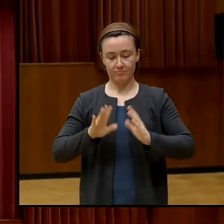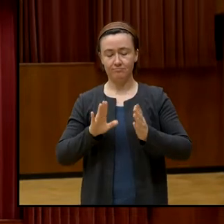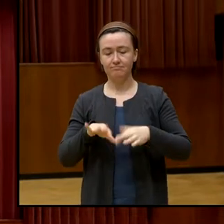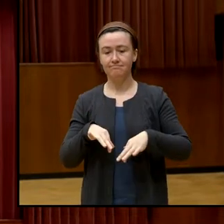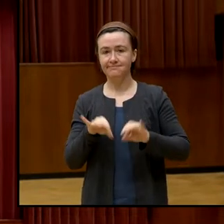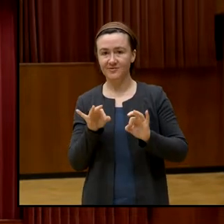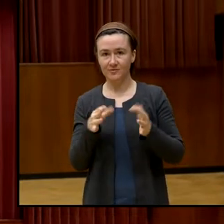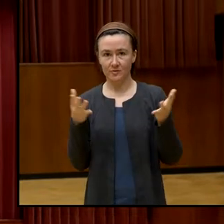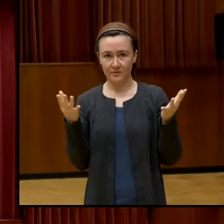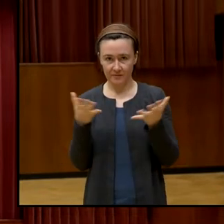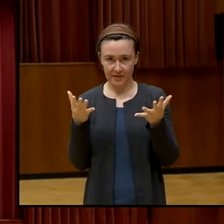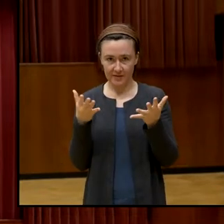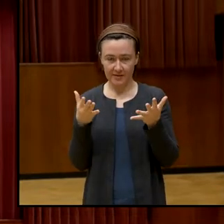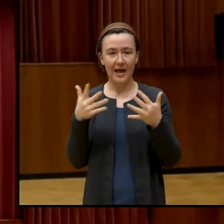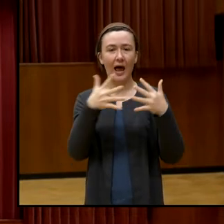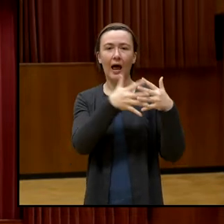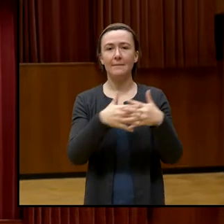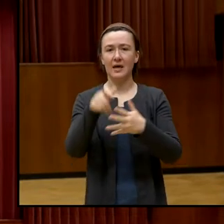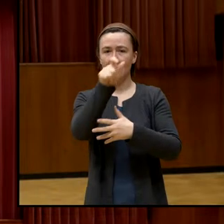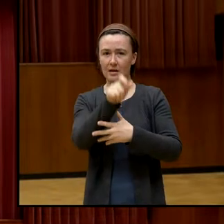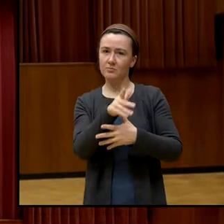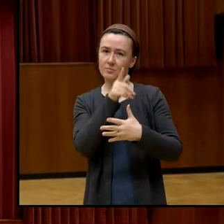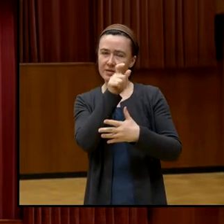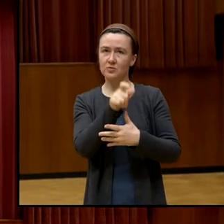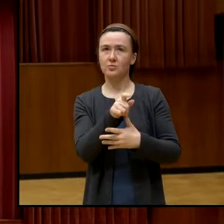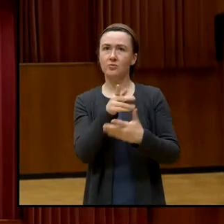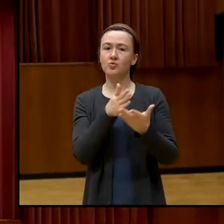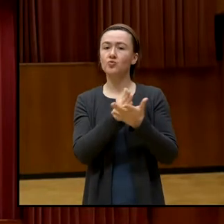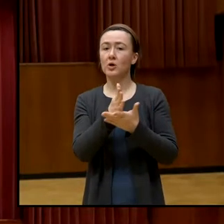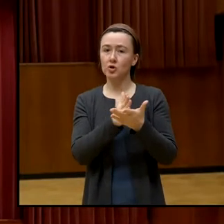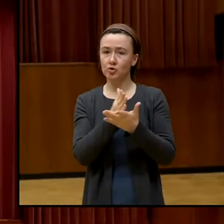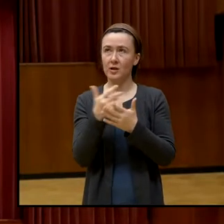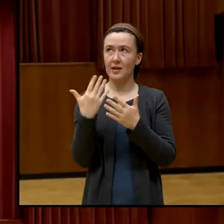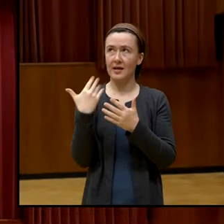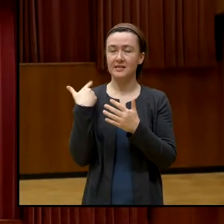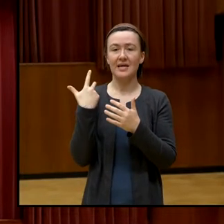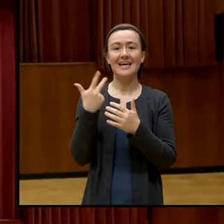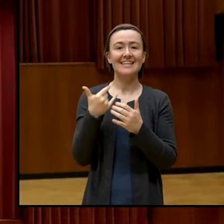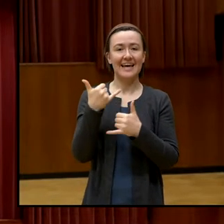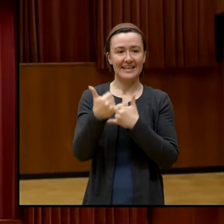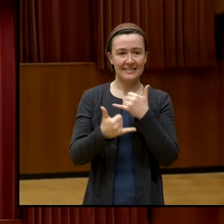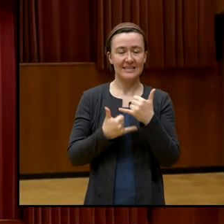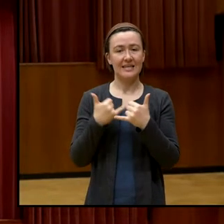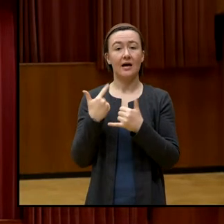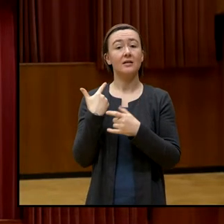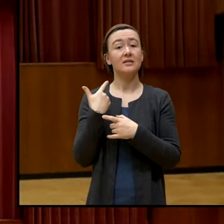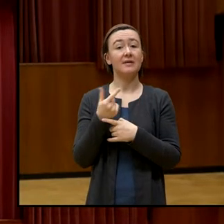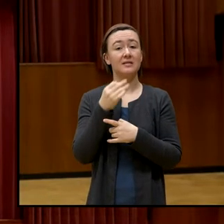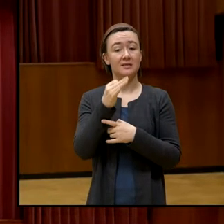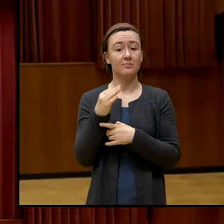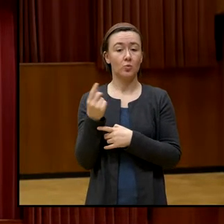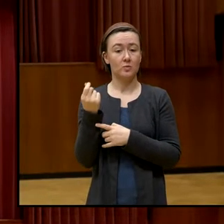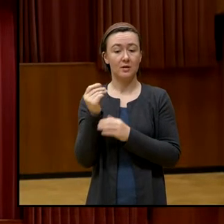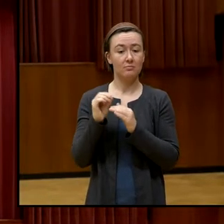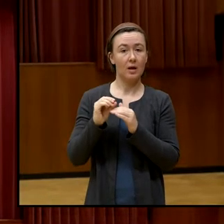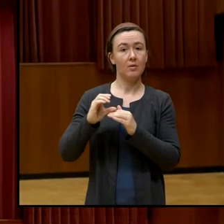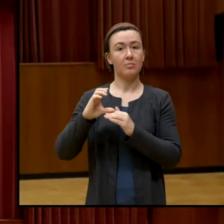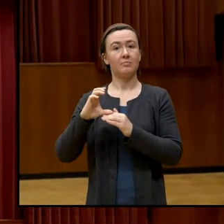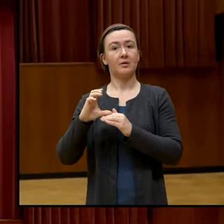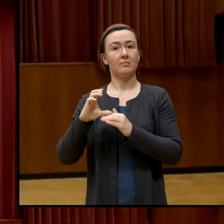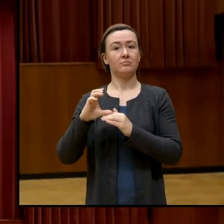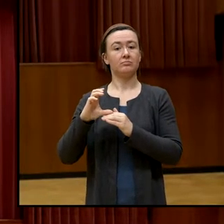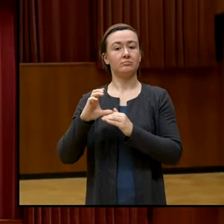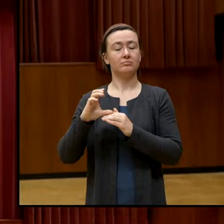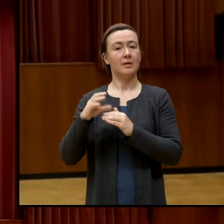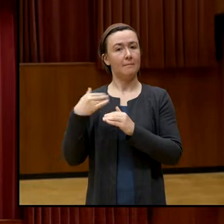Durchschnittsamerikaner in den letzten 30 Jahren um 20% wohlhabender geworden ist. Da ist eine Frage